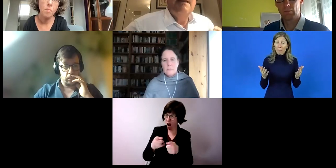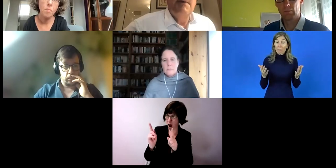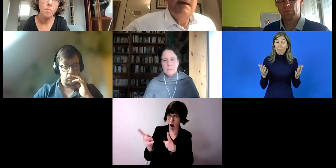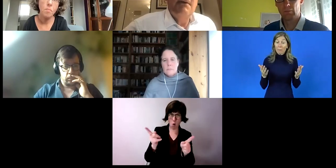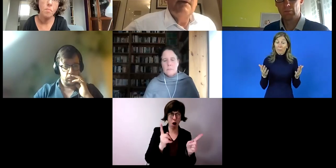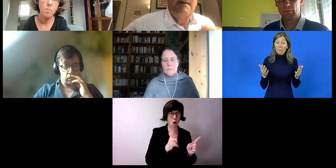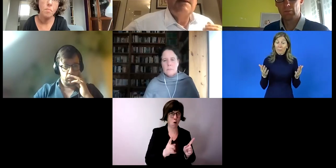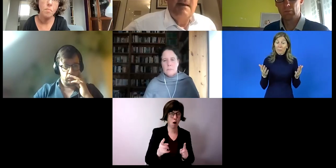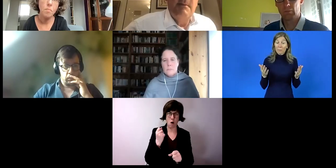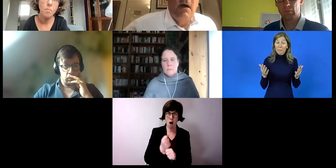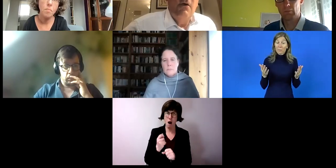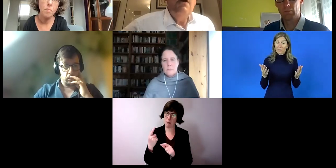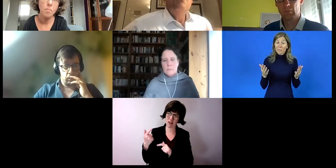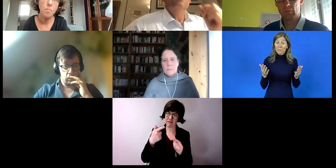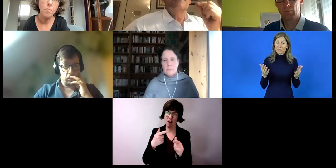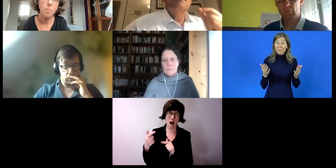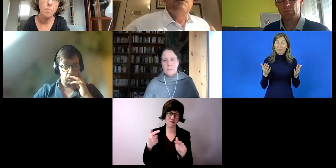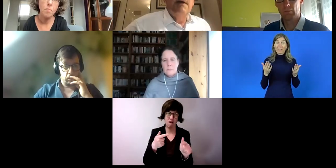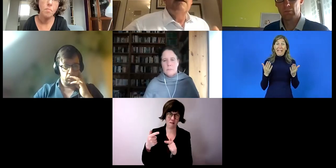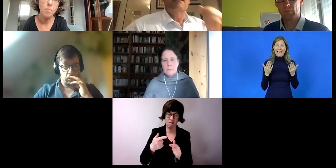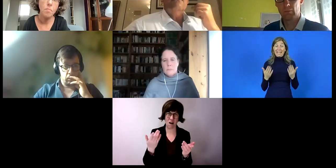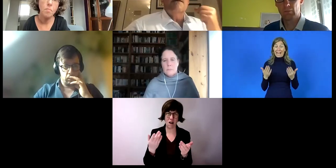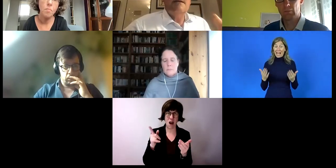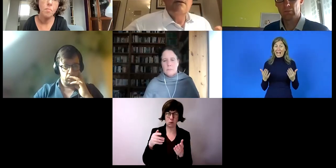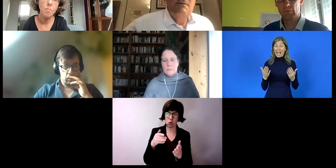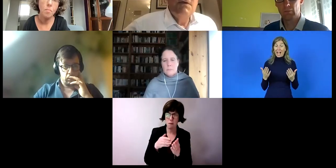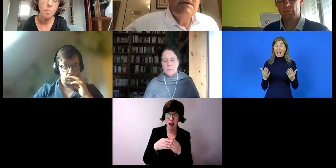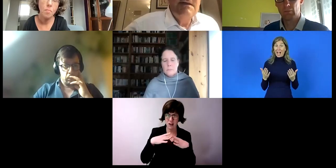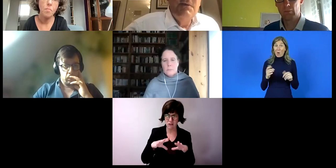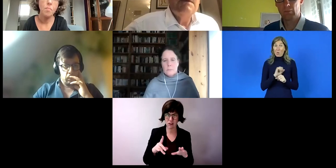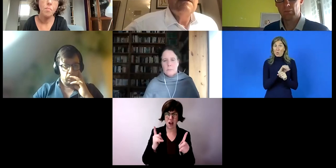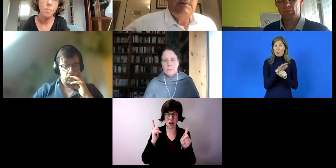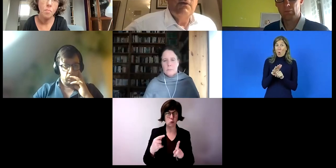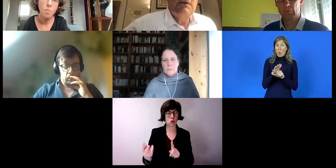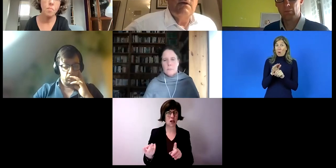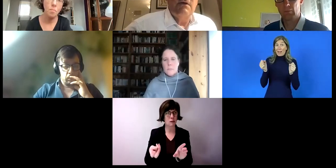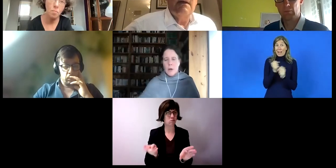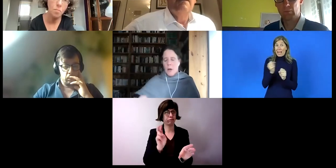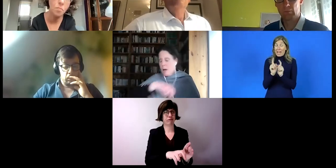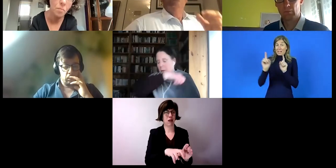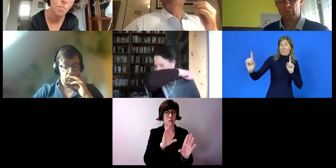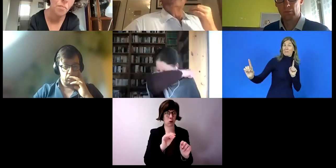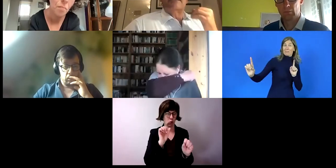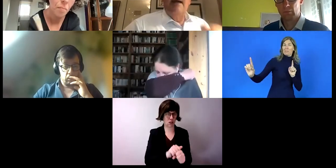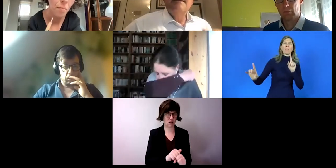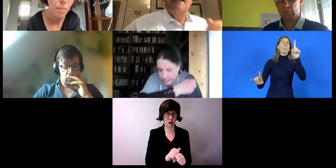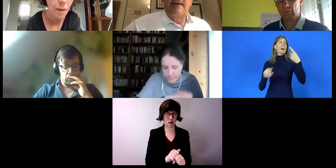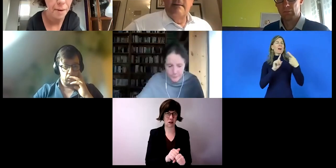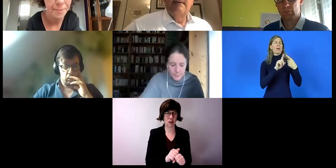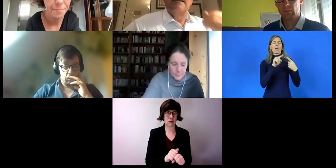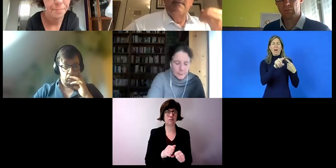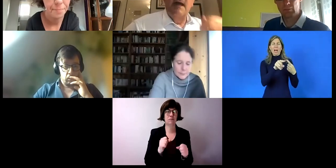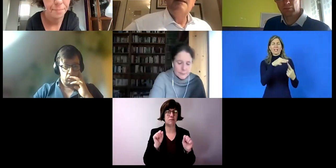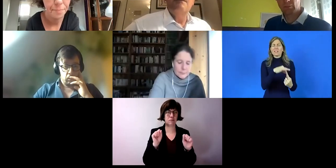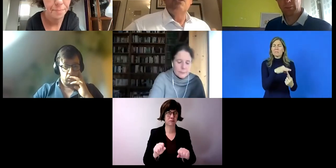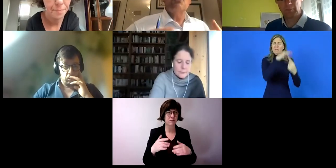Arbeitnehmerinnen und Arbeitnehmer auch. Und das muss barrierefrei sein und Sie müssen es benutzen können. Und es kann sein,